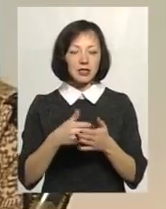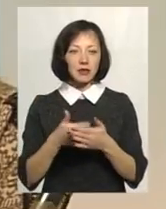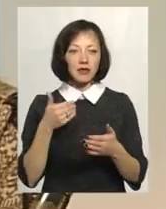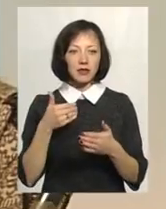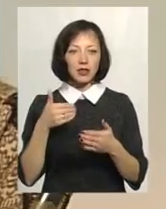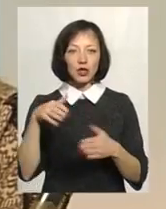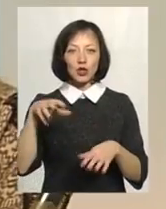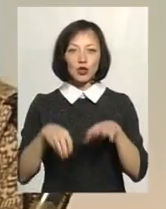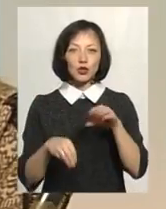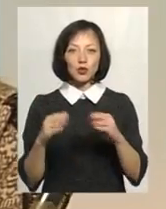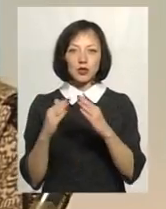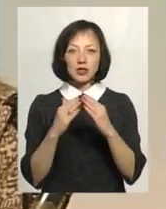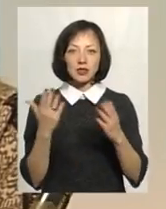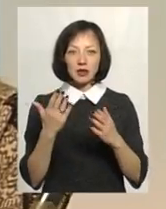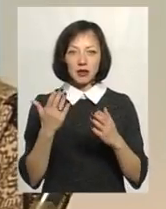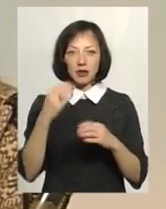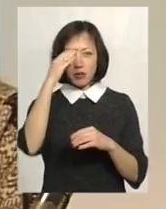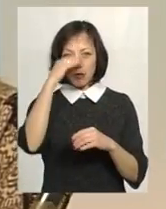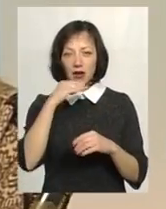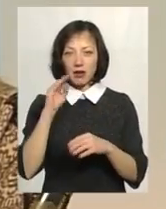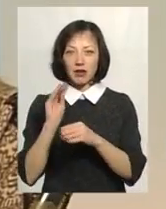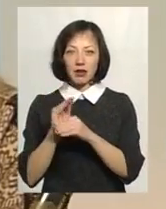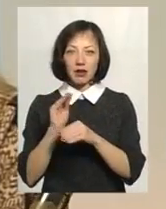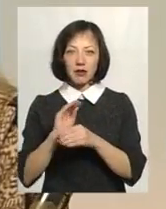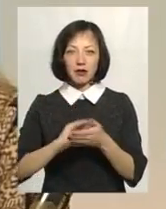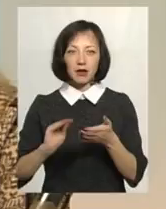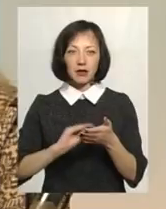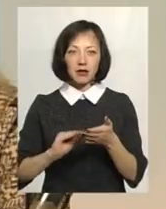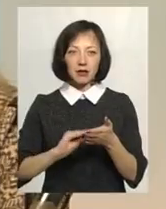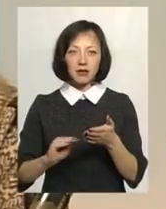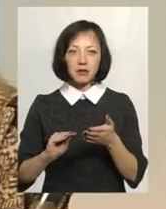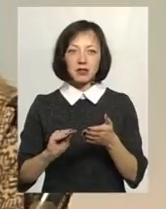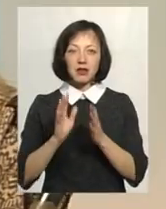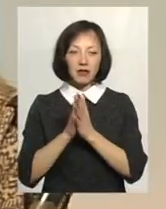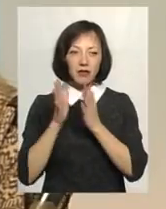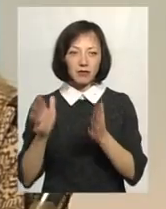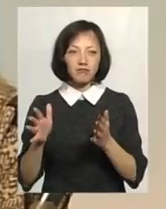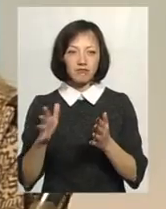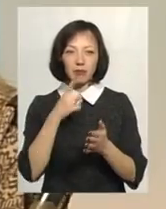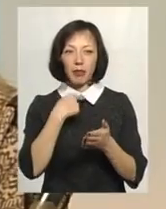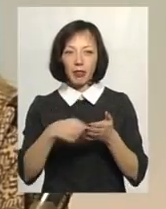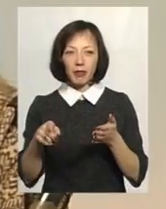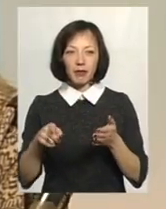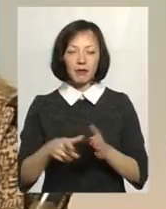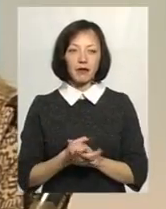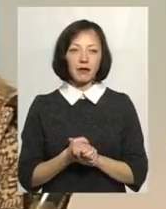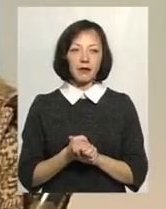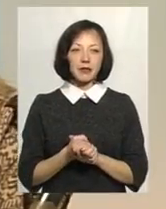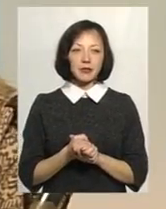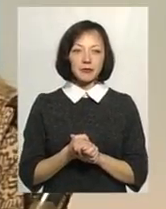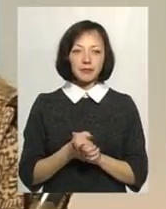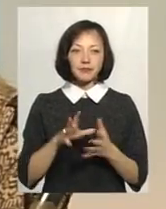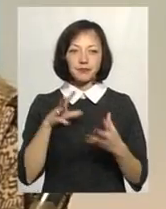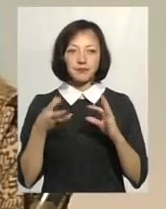сусіда, який, власне, на батька цієї Олени Тиш написав скаргу, в